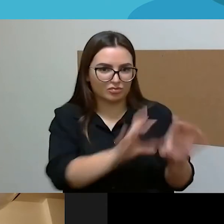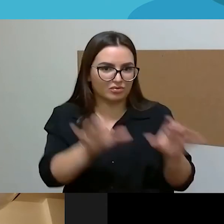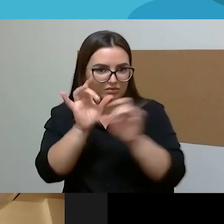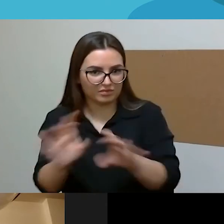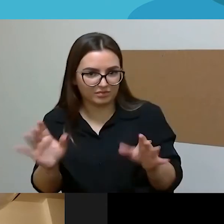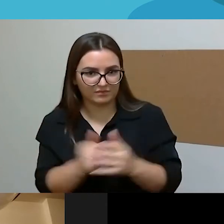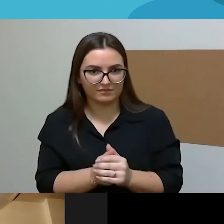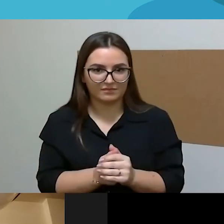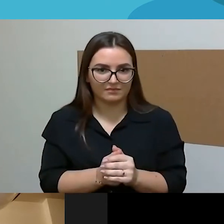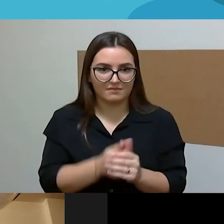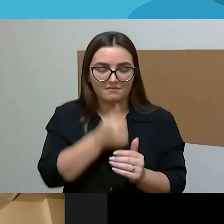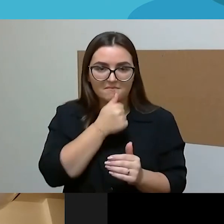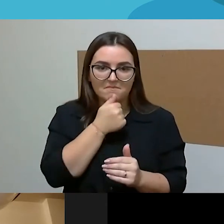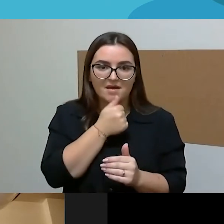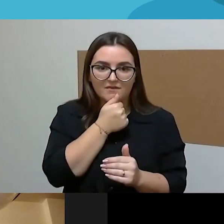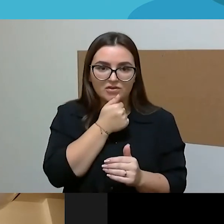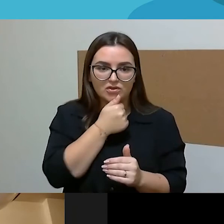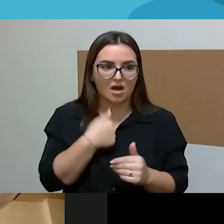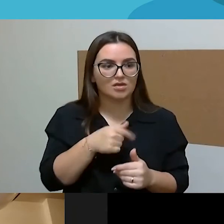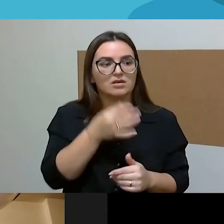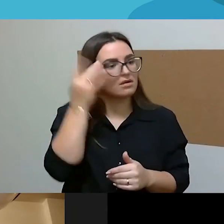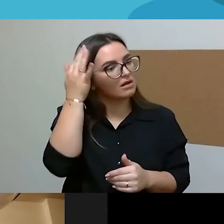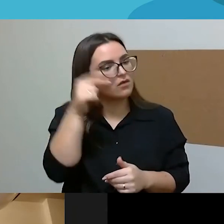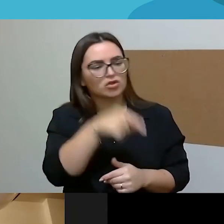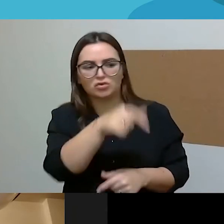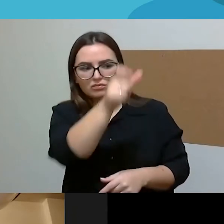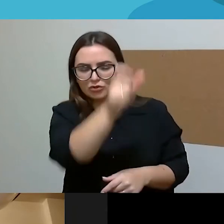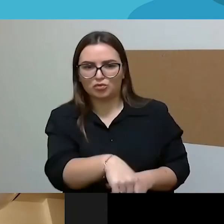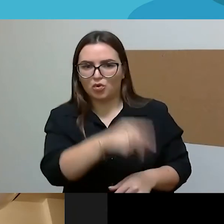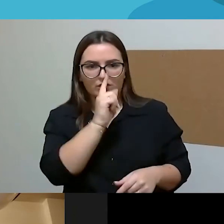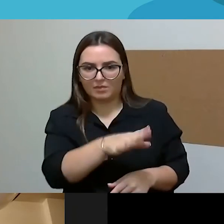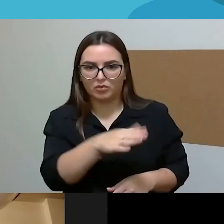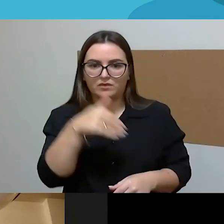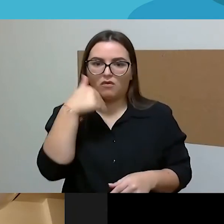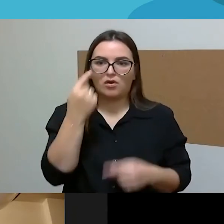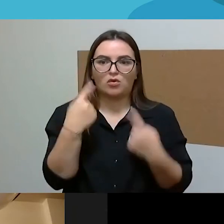toksai, bet kažkaip tai tempi tokiu, tai kūrybiškumo, tai sočiai.